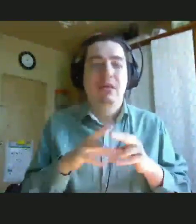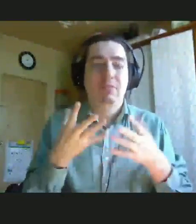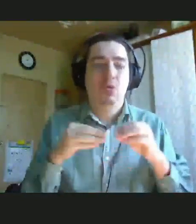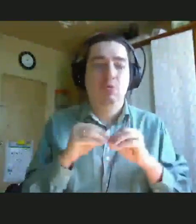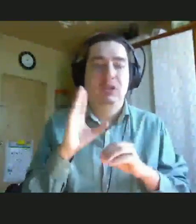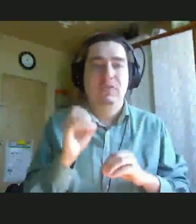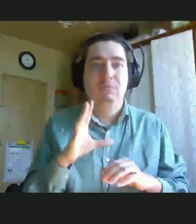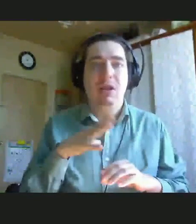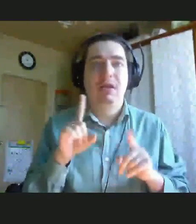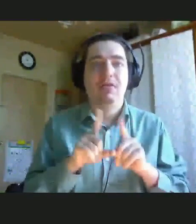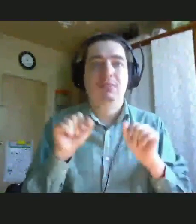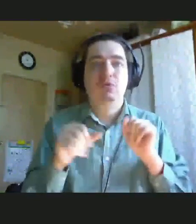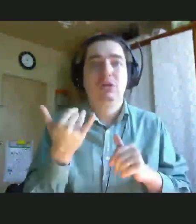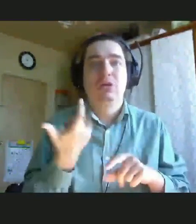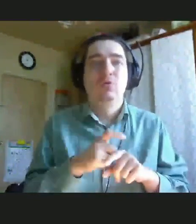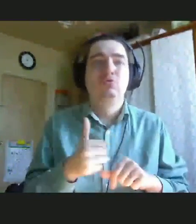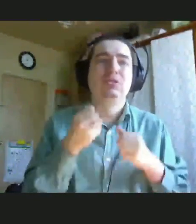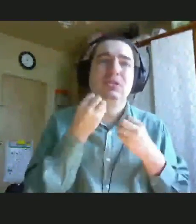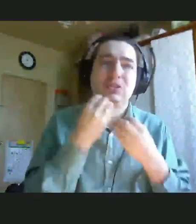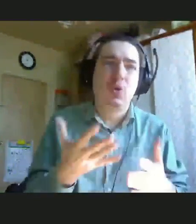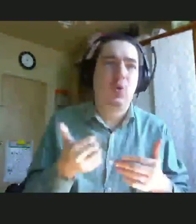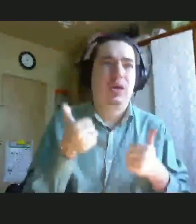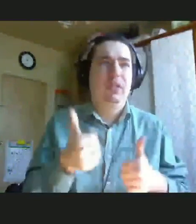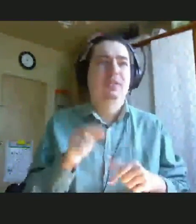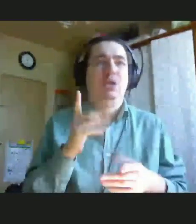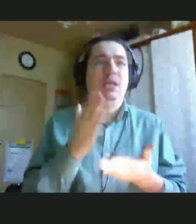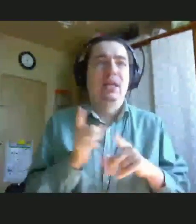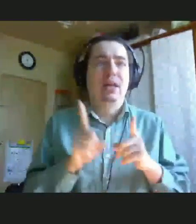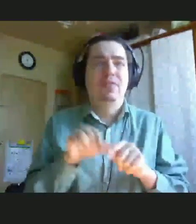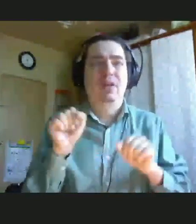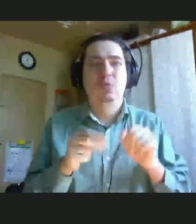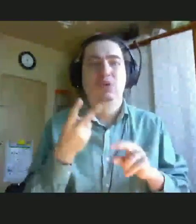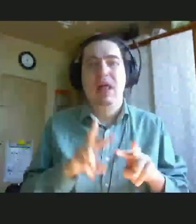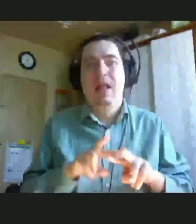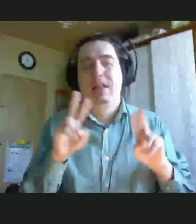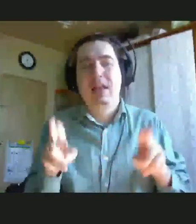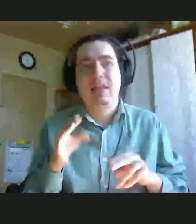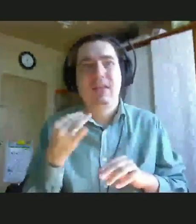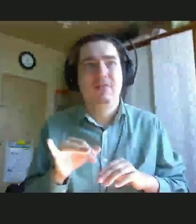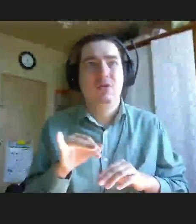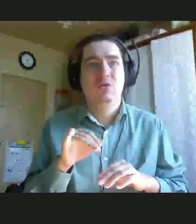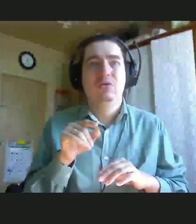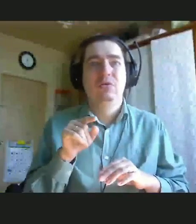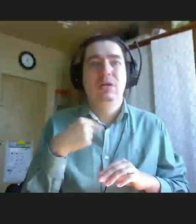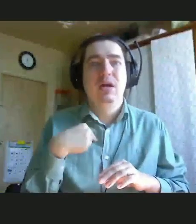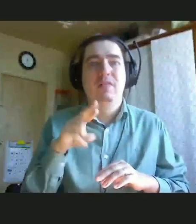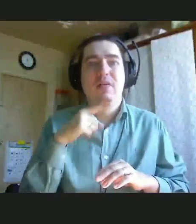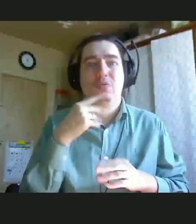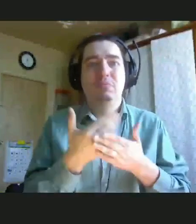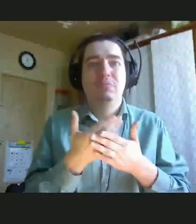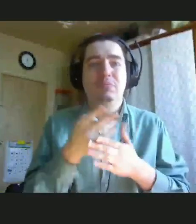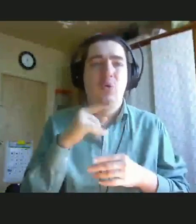есть такая возможность. Сейчас очень здорово, что есть всевозможные устройства для альтернативной коммуникации. Если мы говорим, например, про